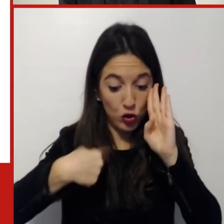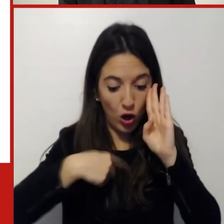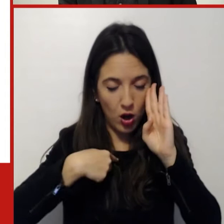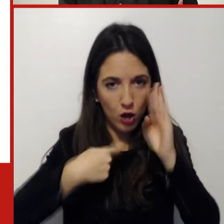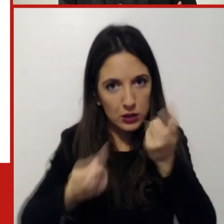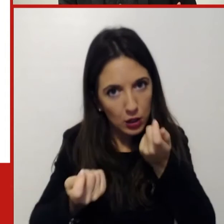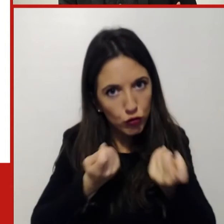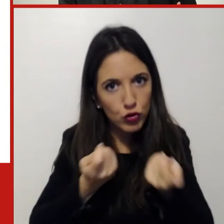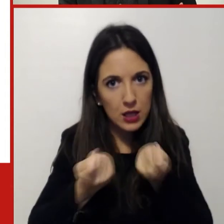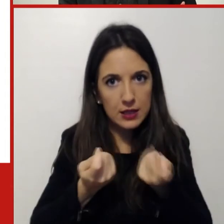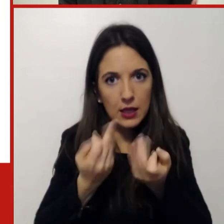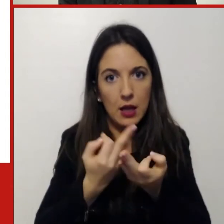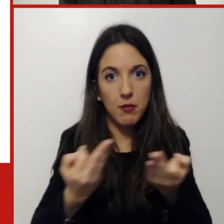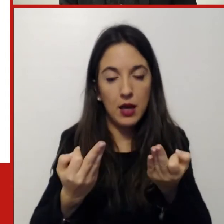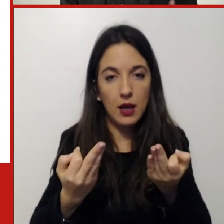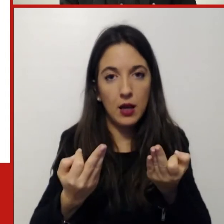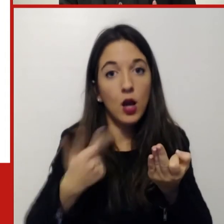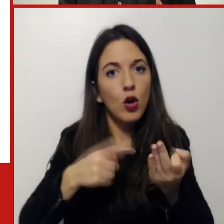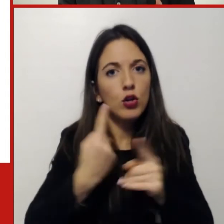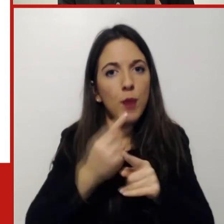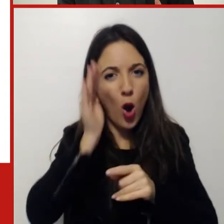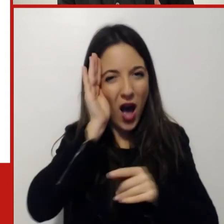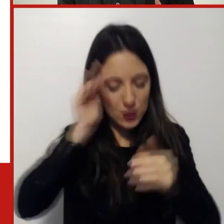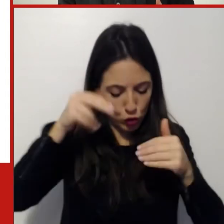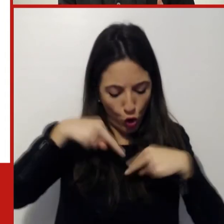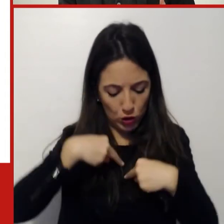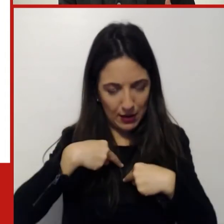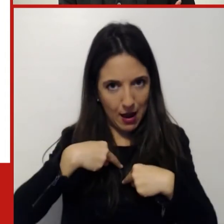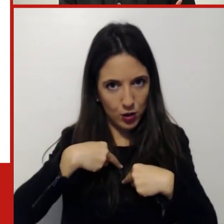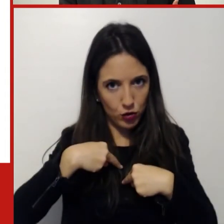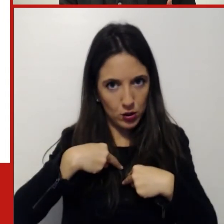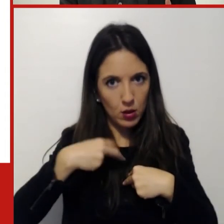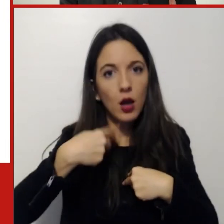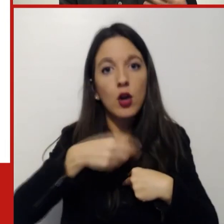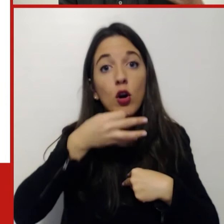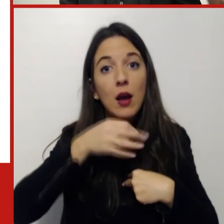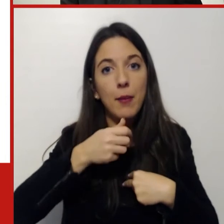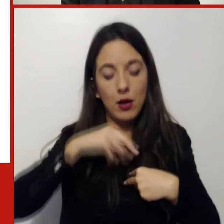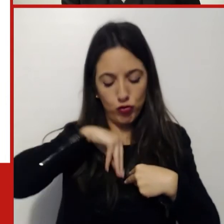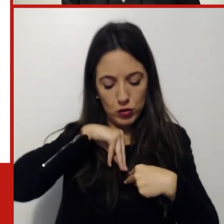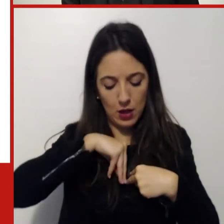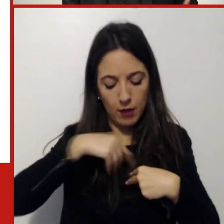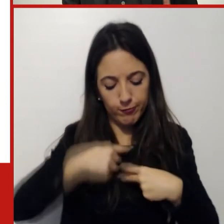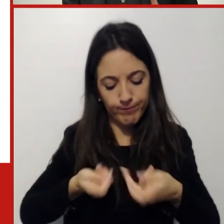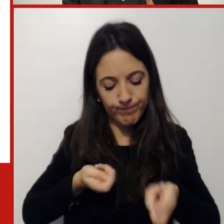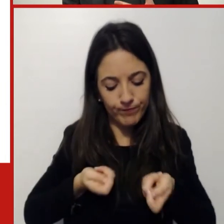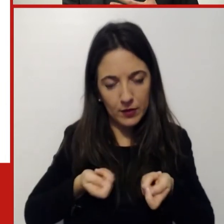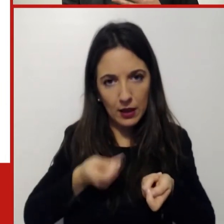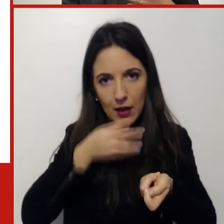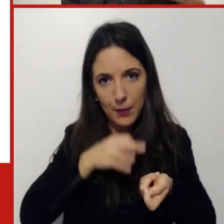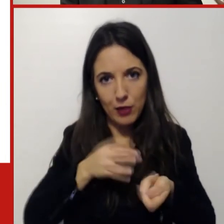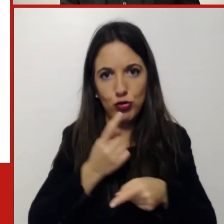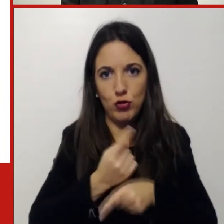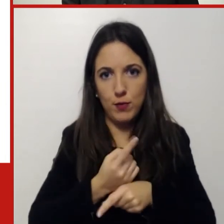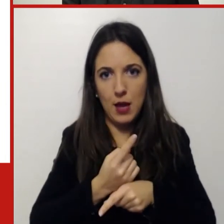meglio le nostre capacità sfruttando quelle io li chiamo un po' dei superpoteri la tecnologia